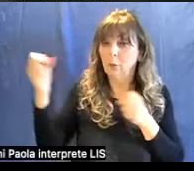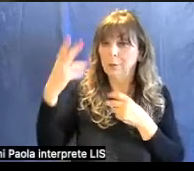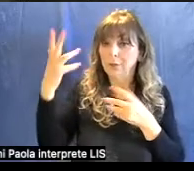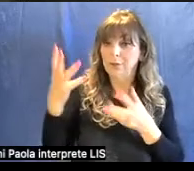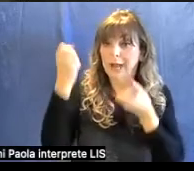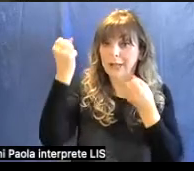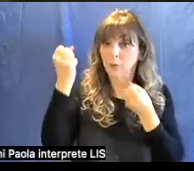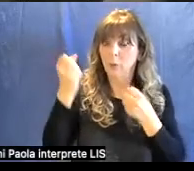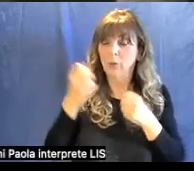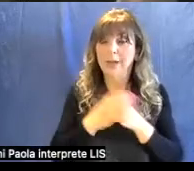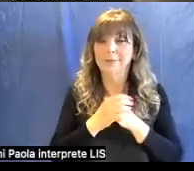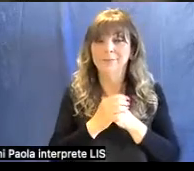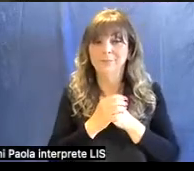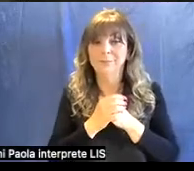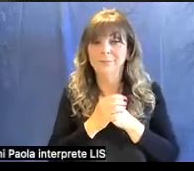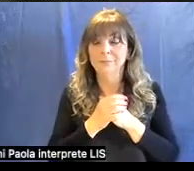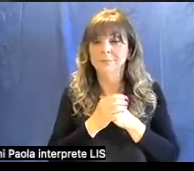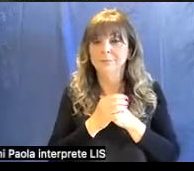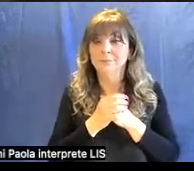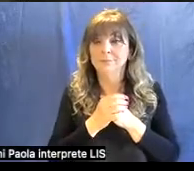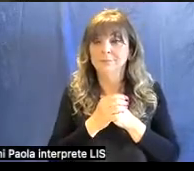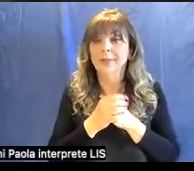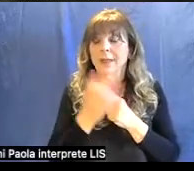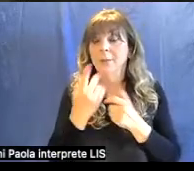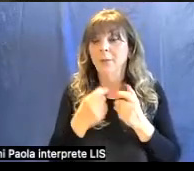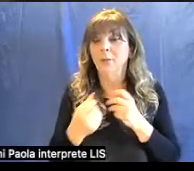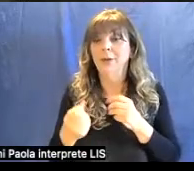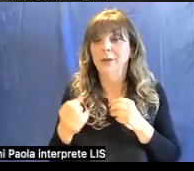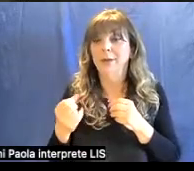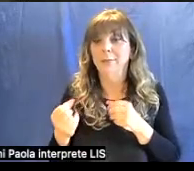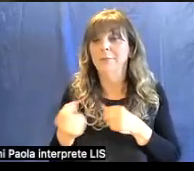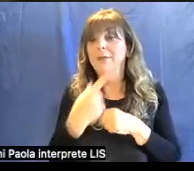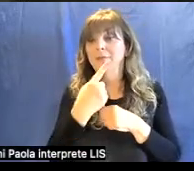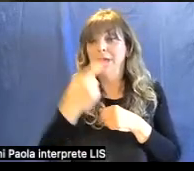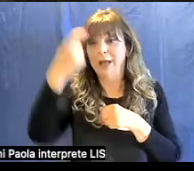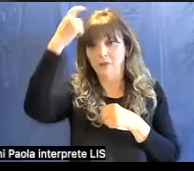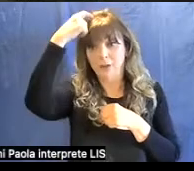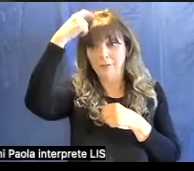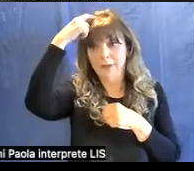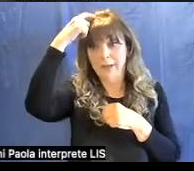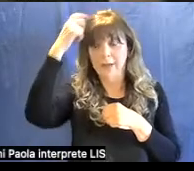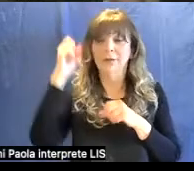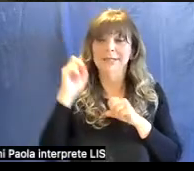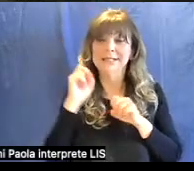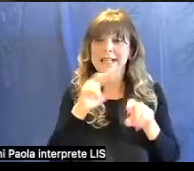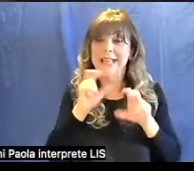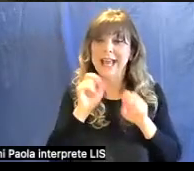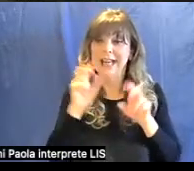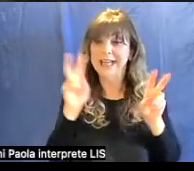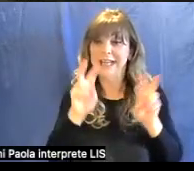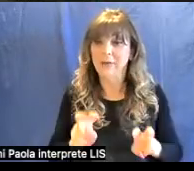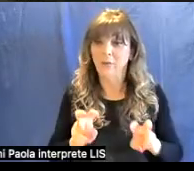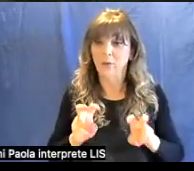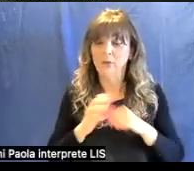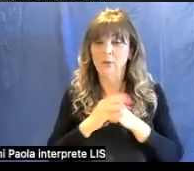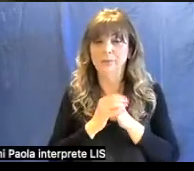mandarla al nostro cervello sotto forma di segnale nervoso, sostanzialmente.